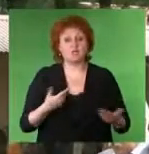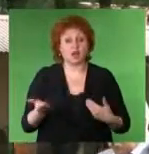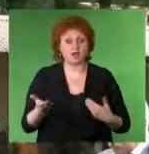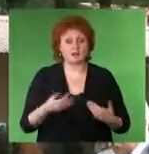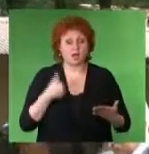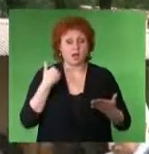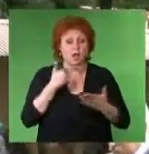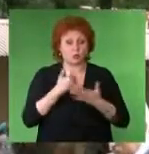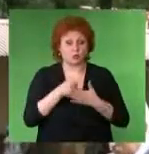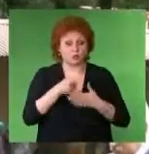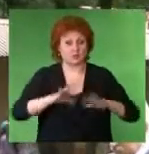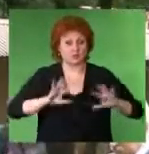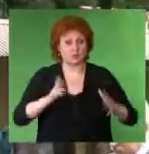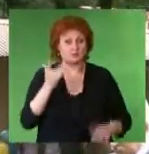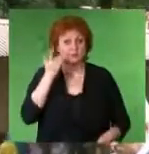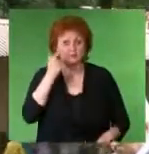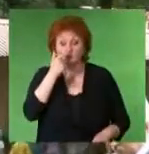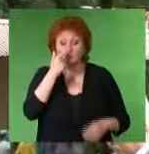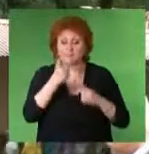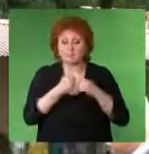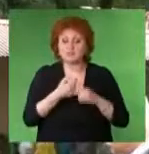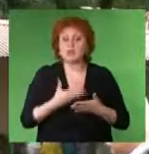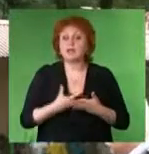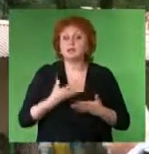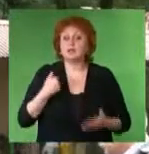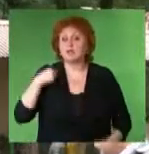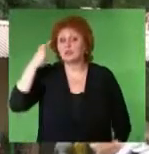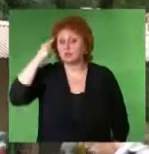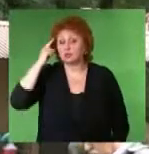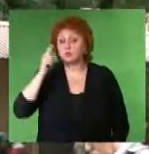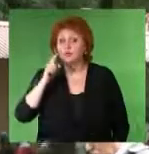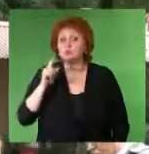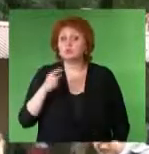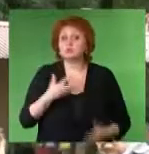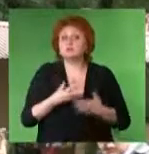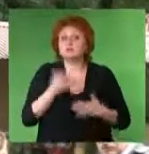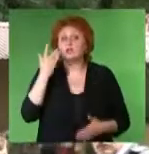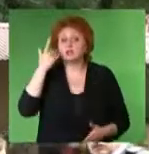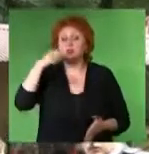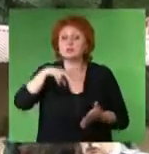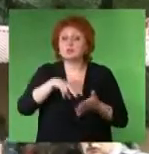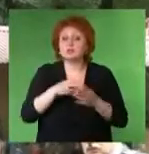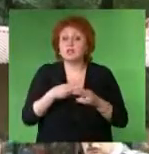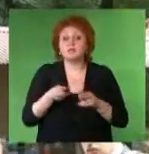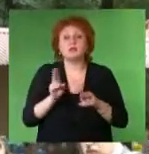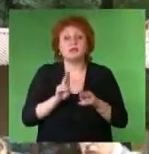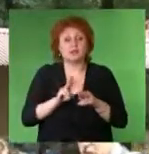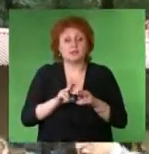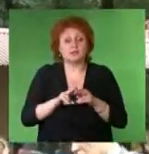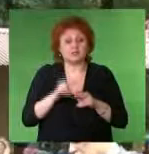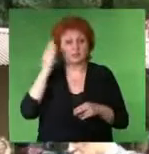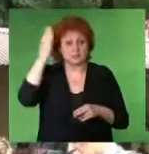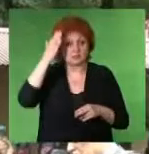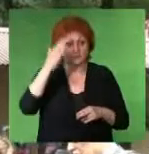на ту тему, которая нам близка и дорога И поэтому я думаю, что цель, которую вставили организаторы этой смены